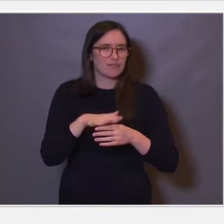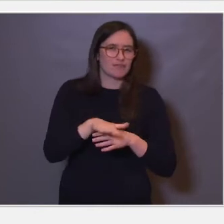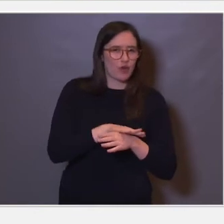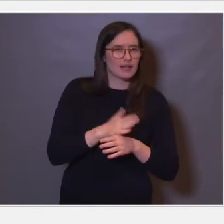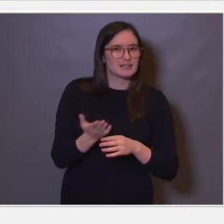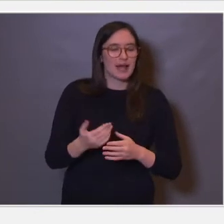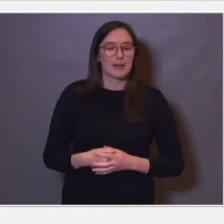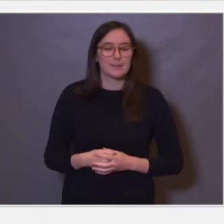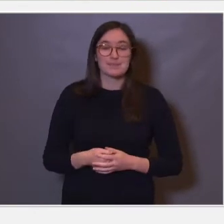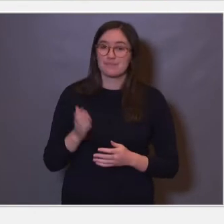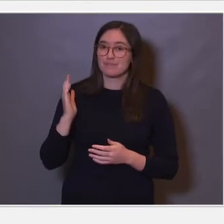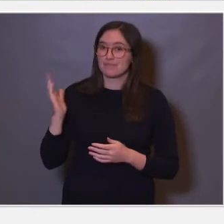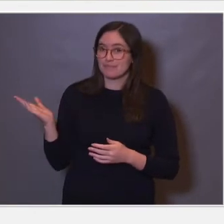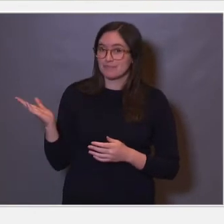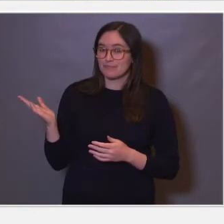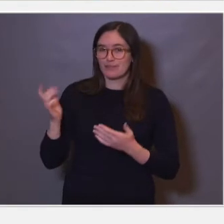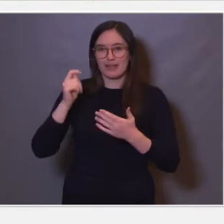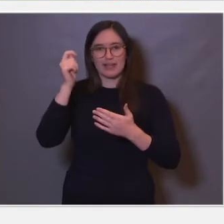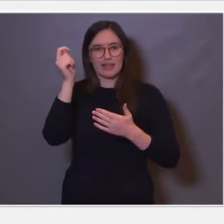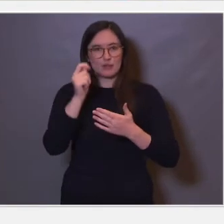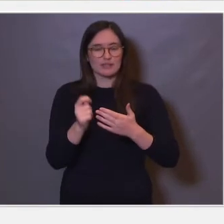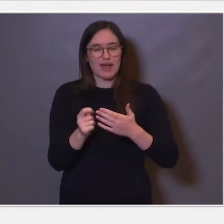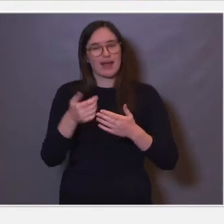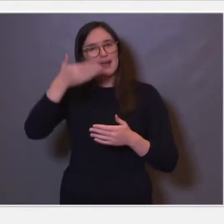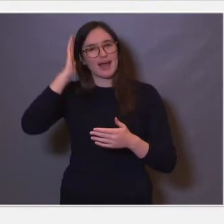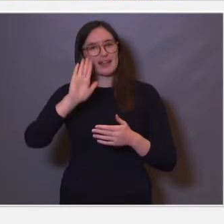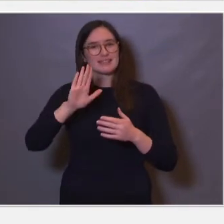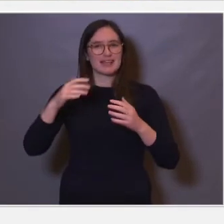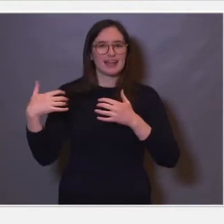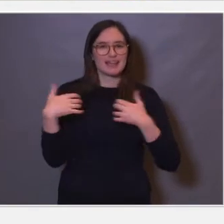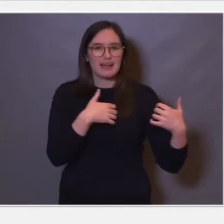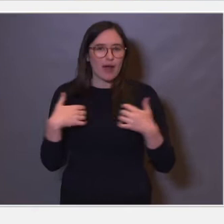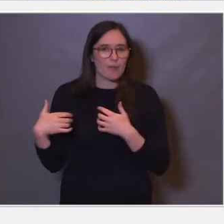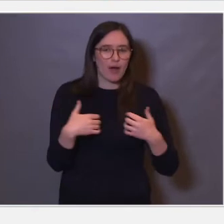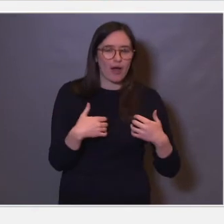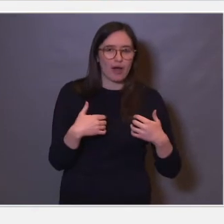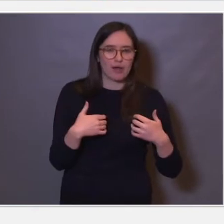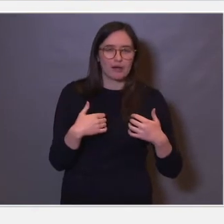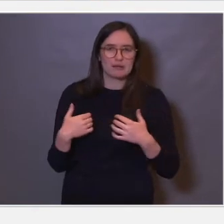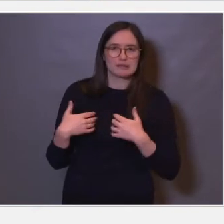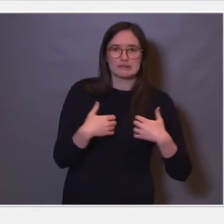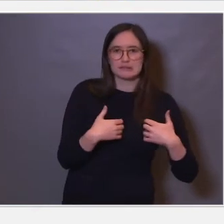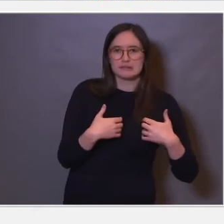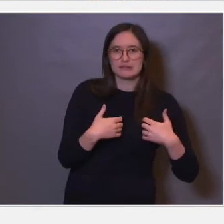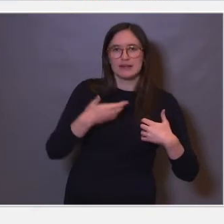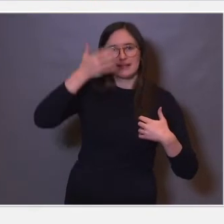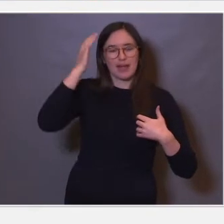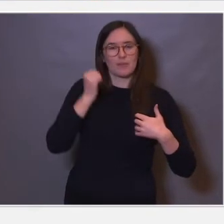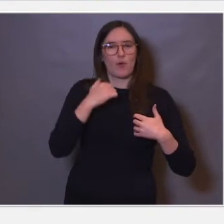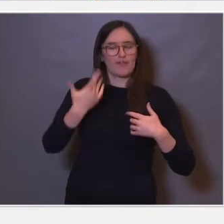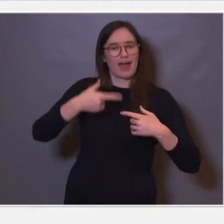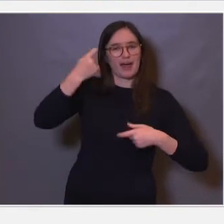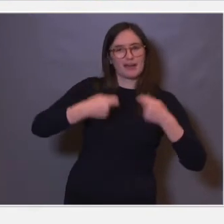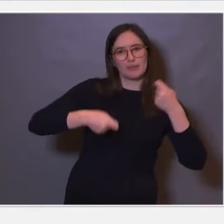Og dette her illustrerer hjernens dilemma, og det er at på den ene siden så må hjernen være så plastisk, kunne